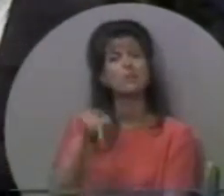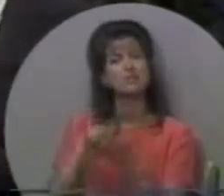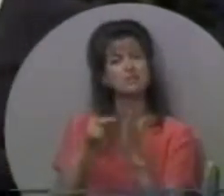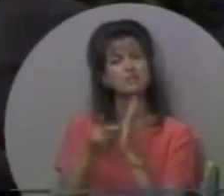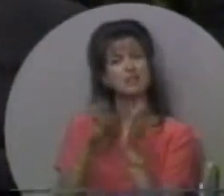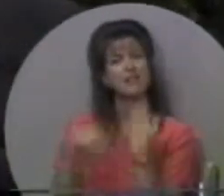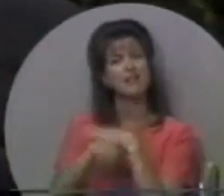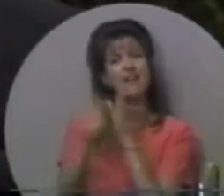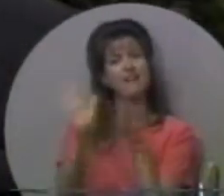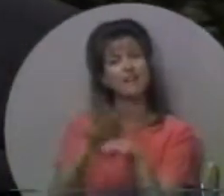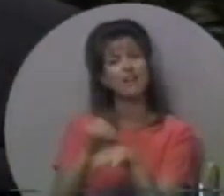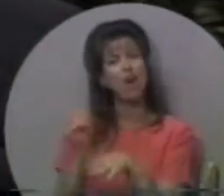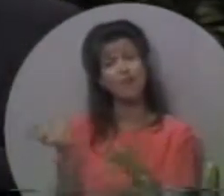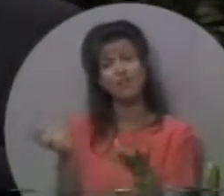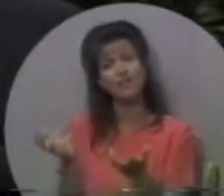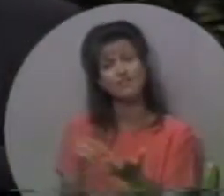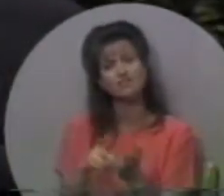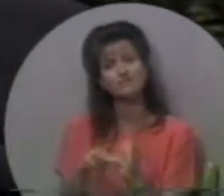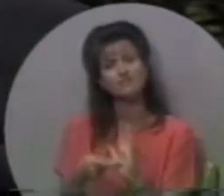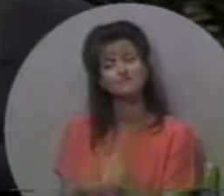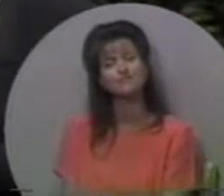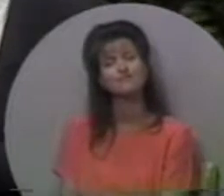Що таке небесний поклик?